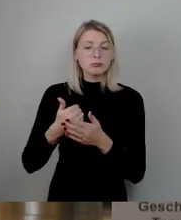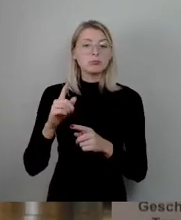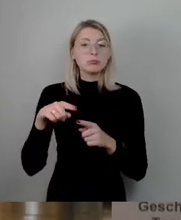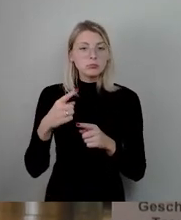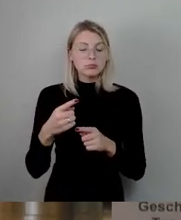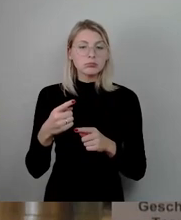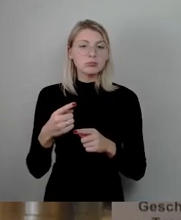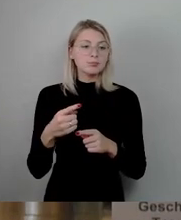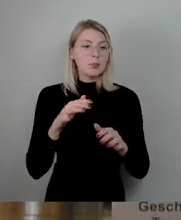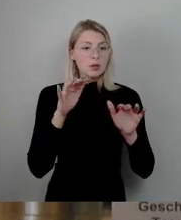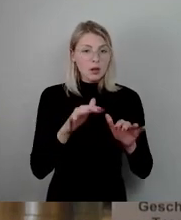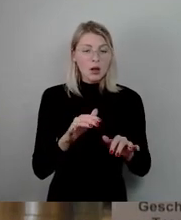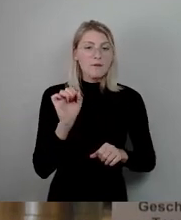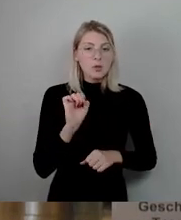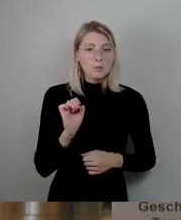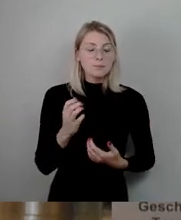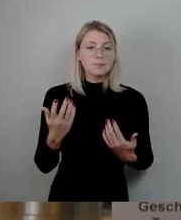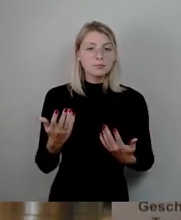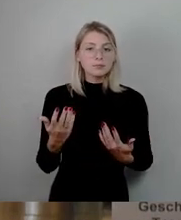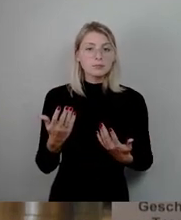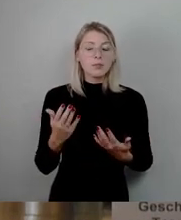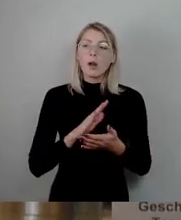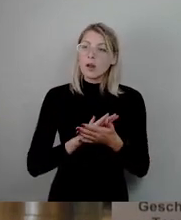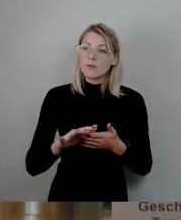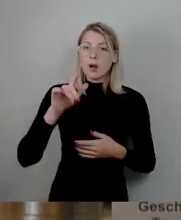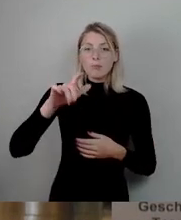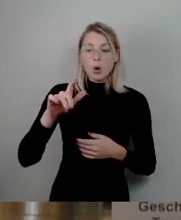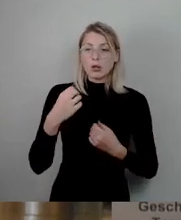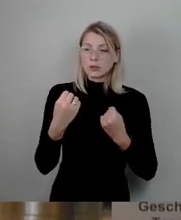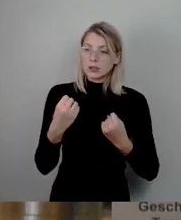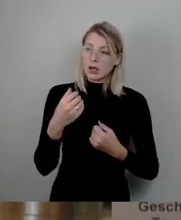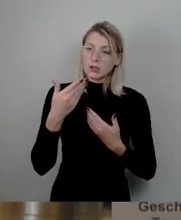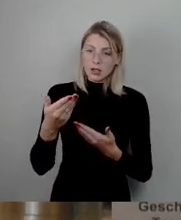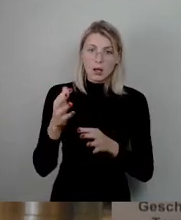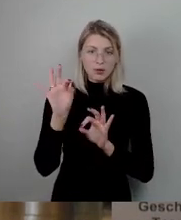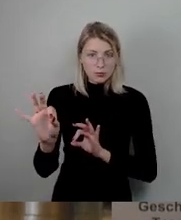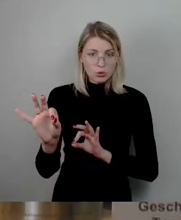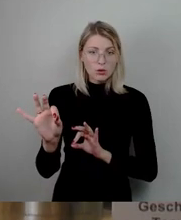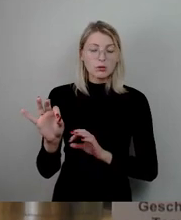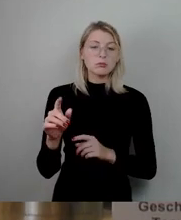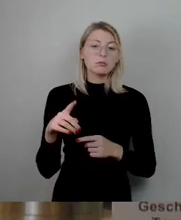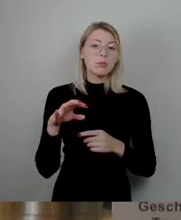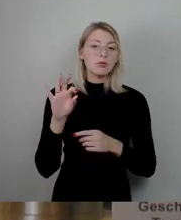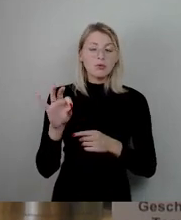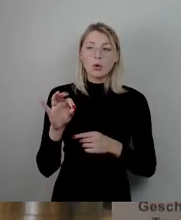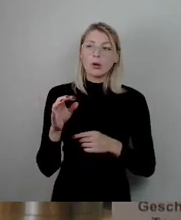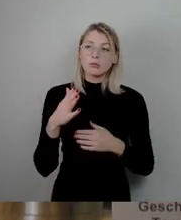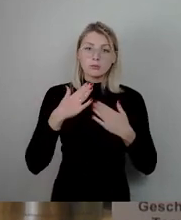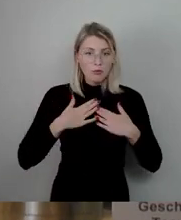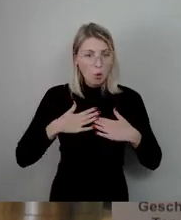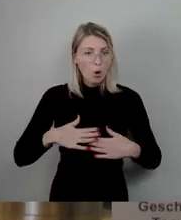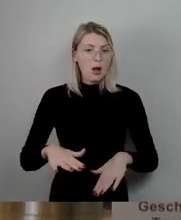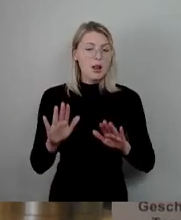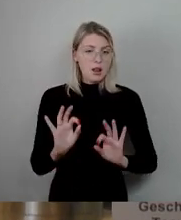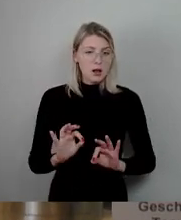damit er erstens dem Bürger Sicherheit gewährleistet für seine Unversehrtheit und auch für seine